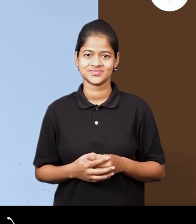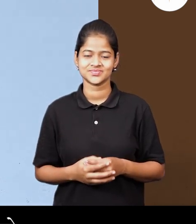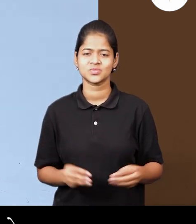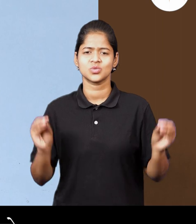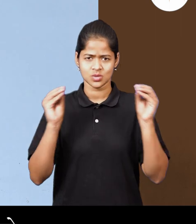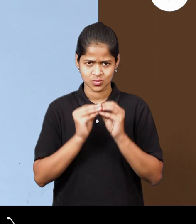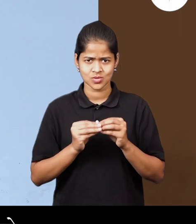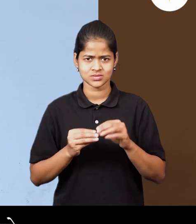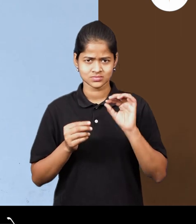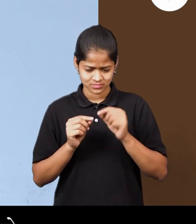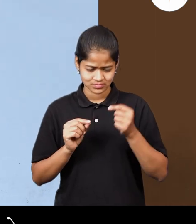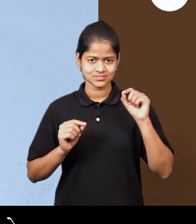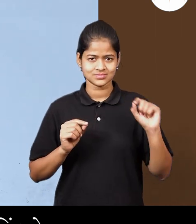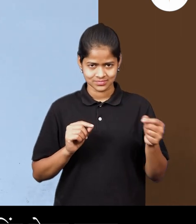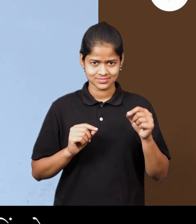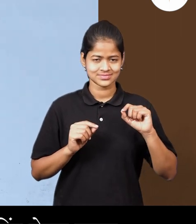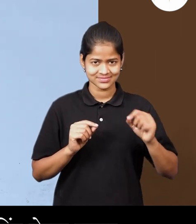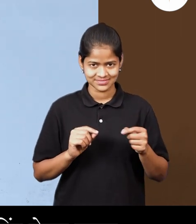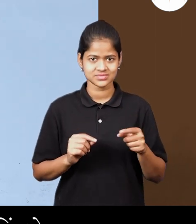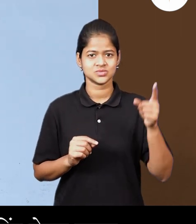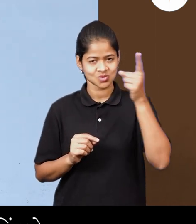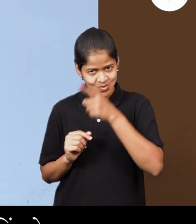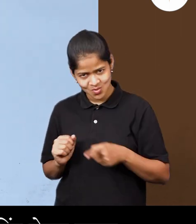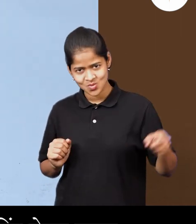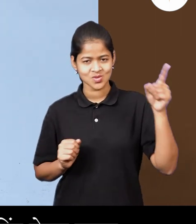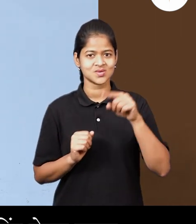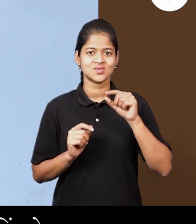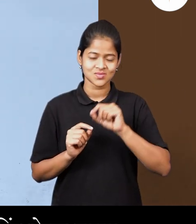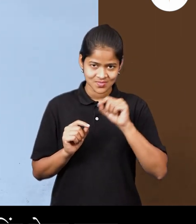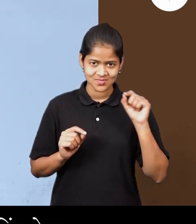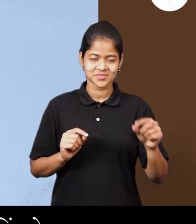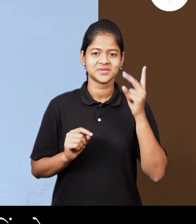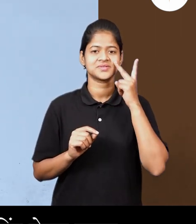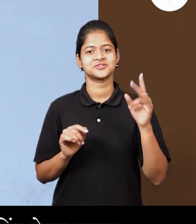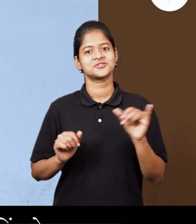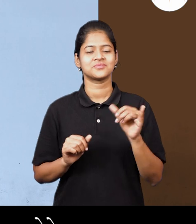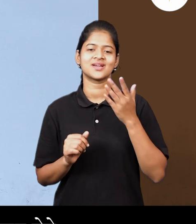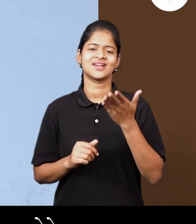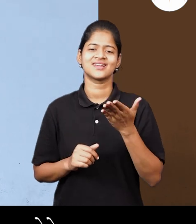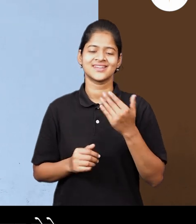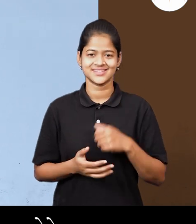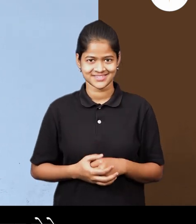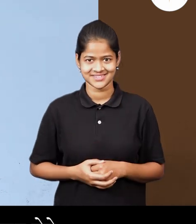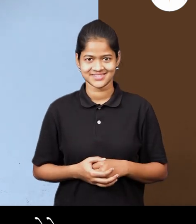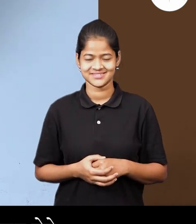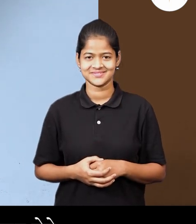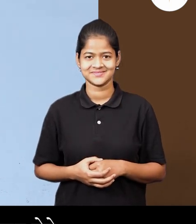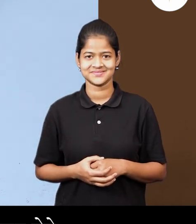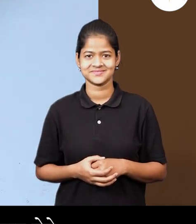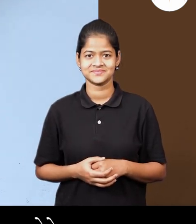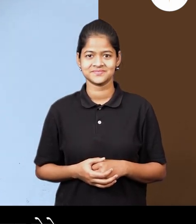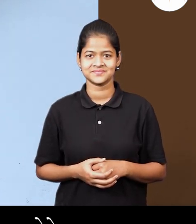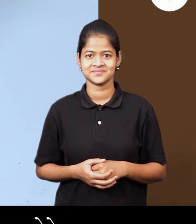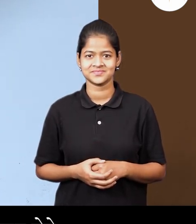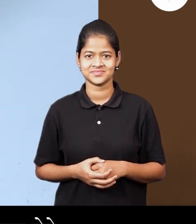बरोब्बर फिट बसते आता अणकीन दोंतिन ठीकाणी चे बिंदु गिहुन बगुया या ठीकाणी पन